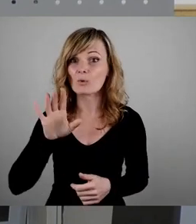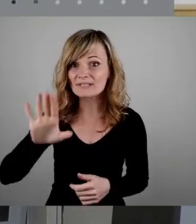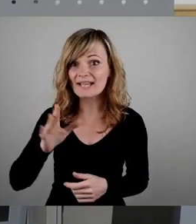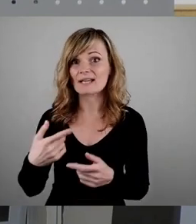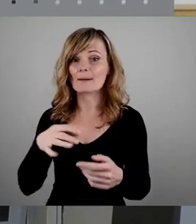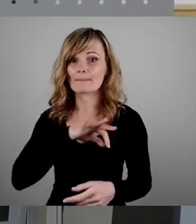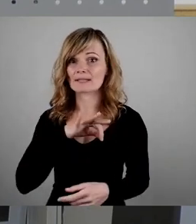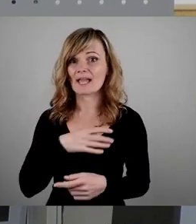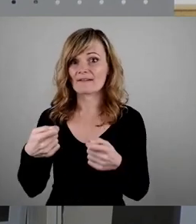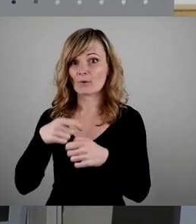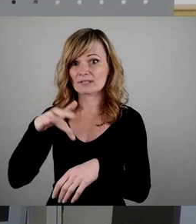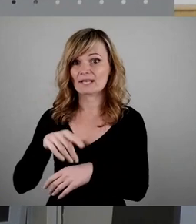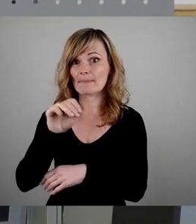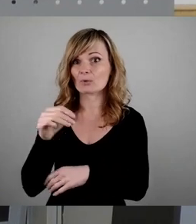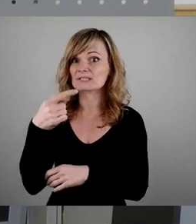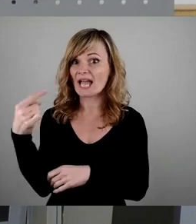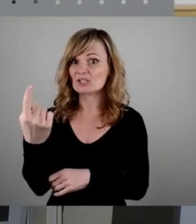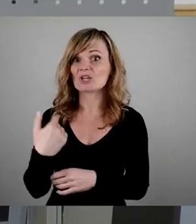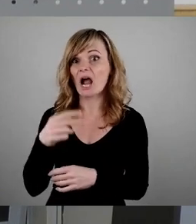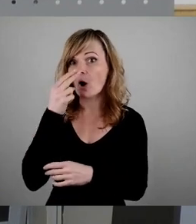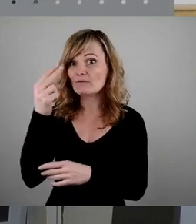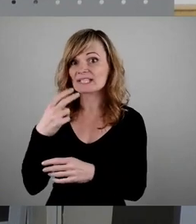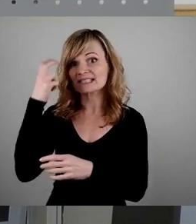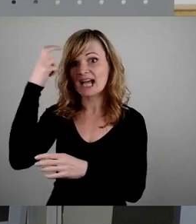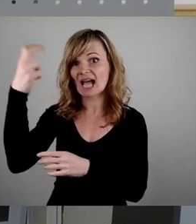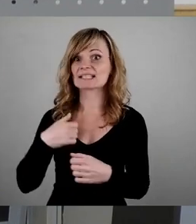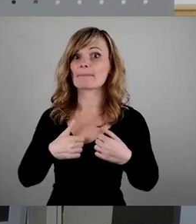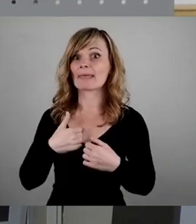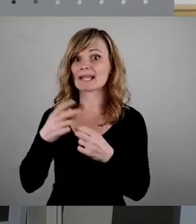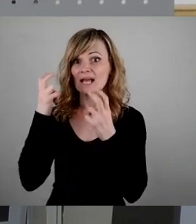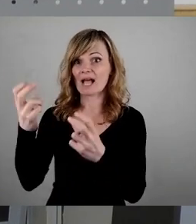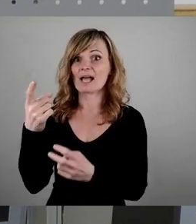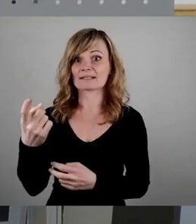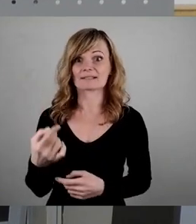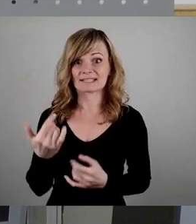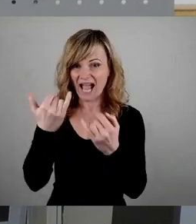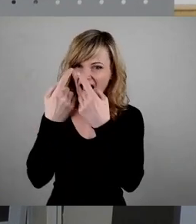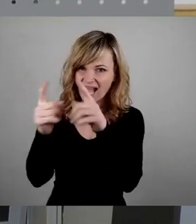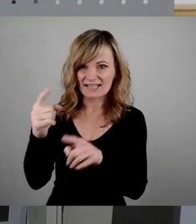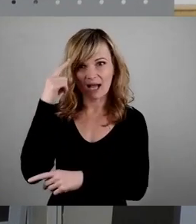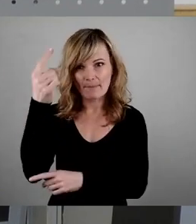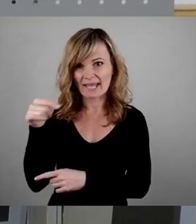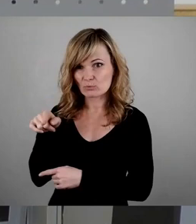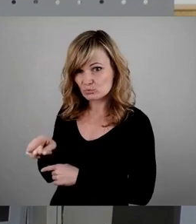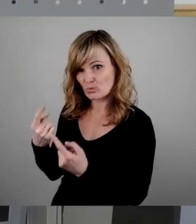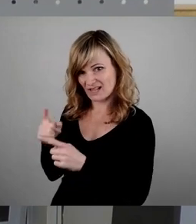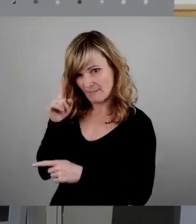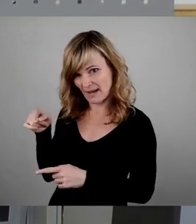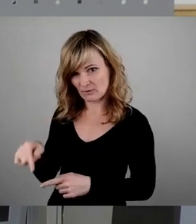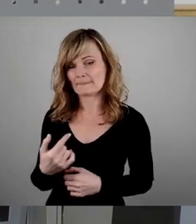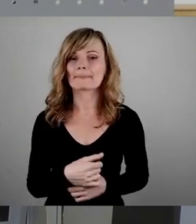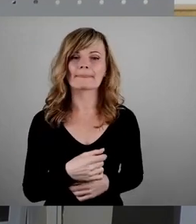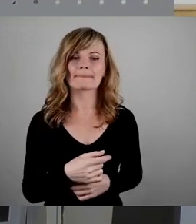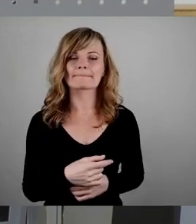Margot Geitsch, die im Aufsichtsrat der Bäder GmbH ganz anders auftritt, als Sie sich hier gerieren. Ich nenne das durchsichtig, Herr